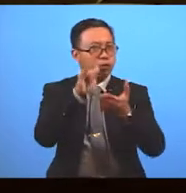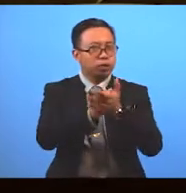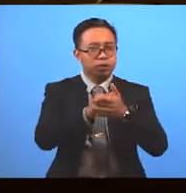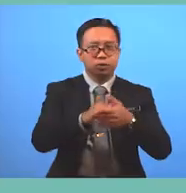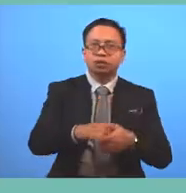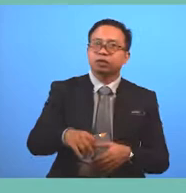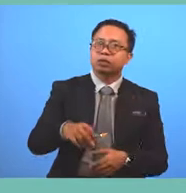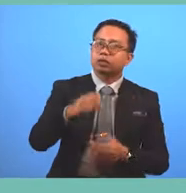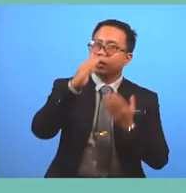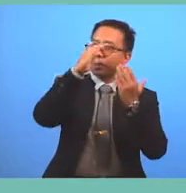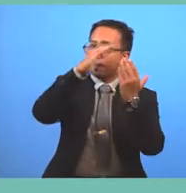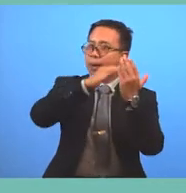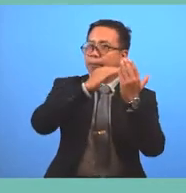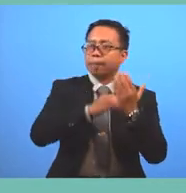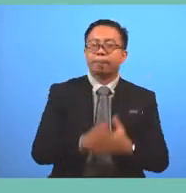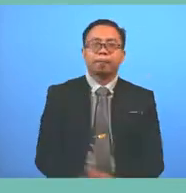plan